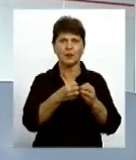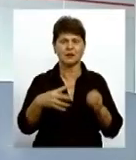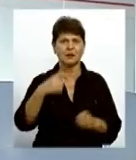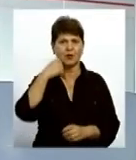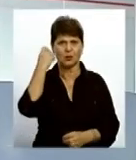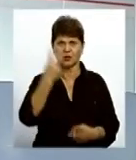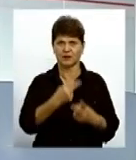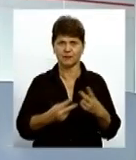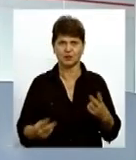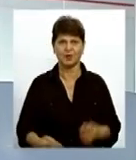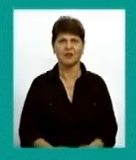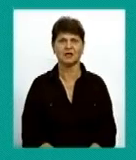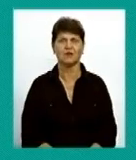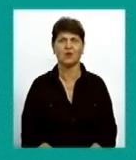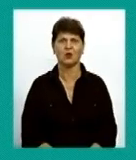позбавлення волі